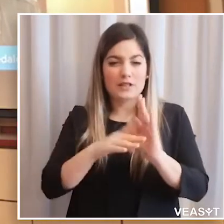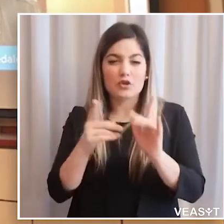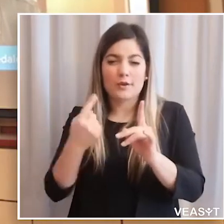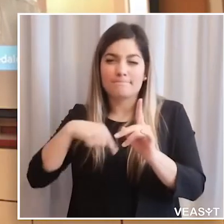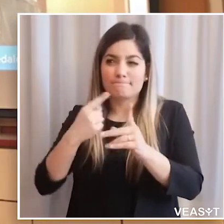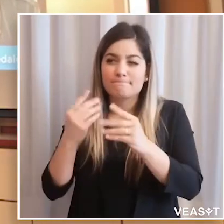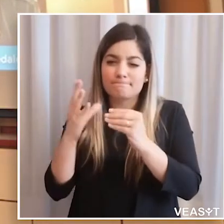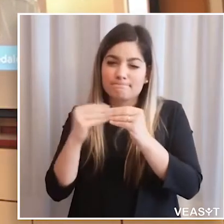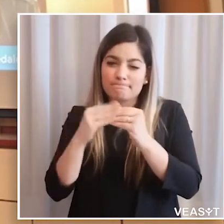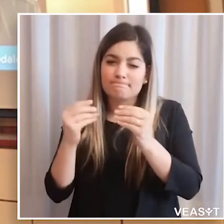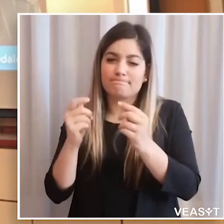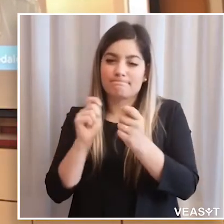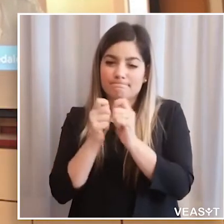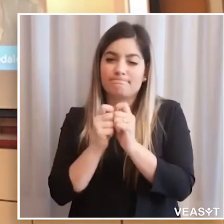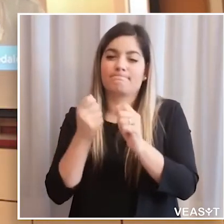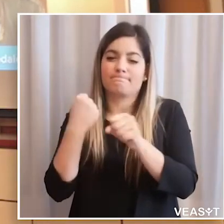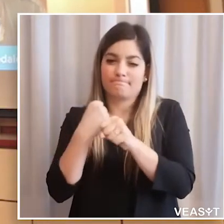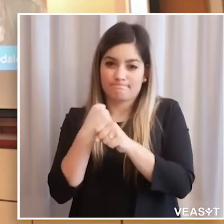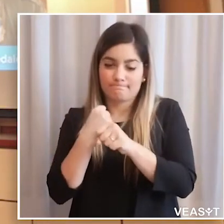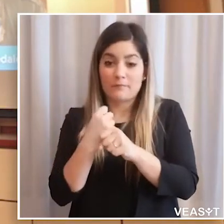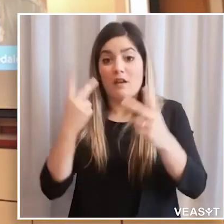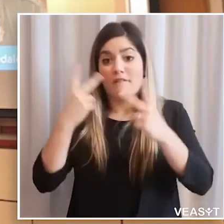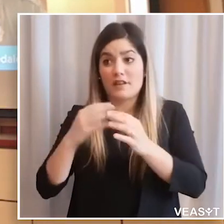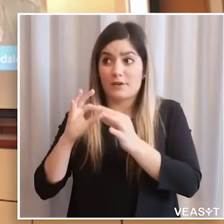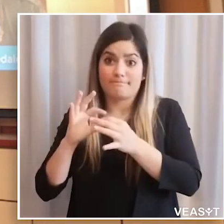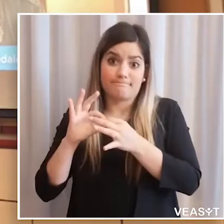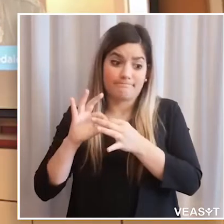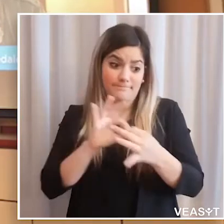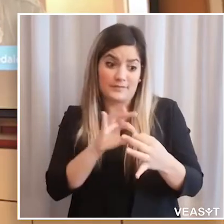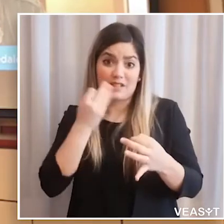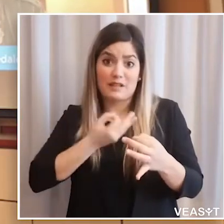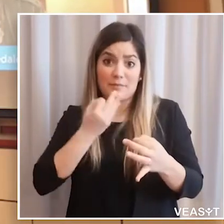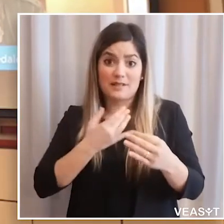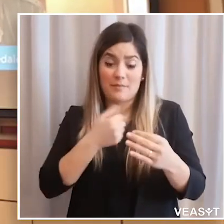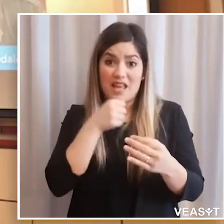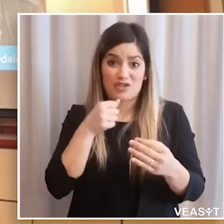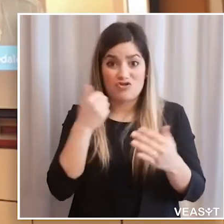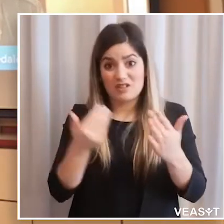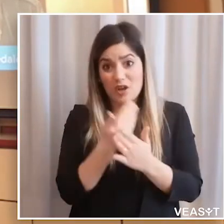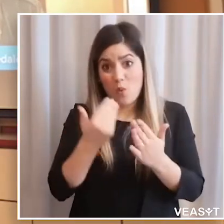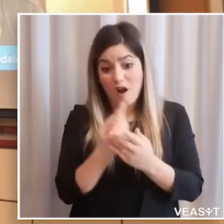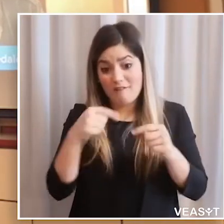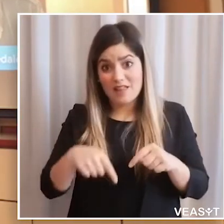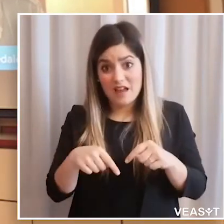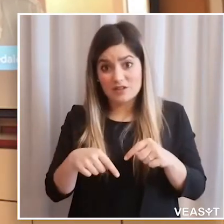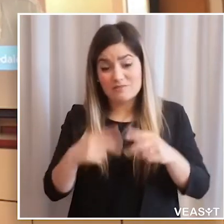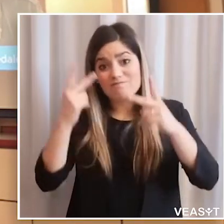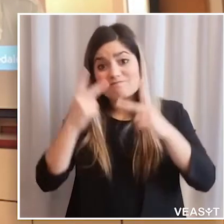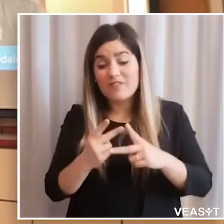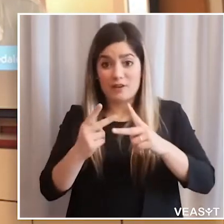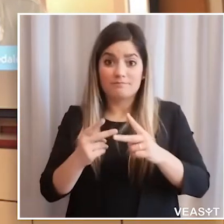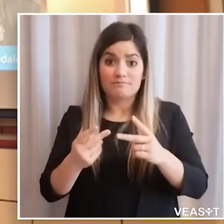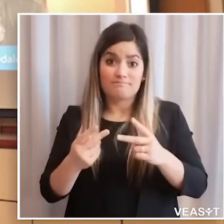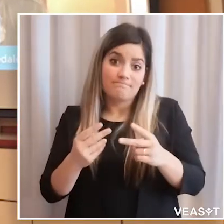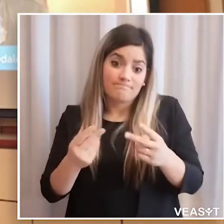rivedendo insieme alla regione la programmazione regionale che era stata fatta in funzione anche di queste, purtroppo devo dire,